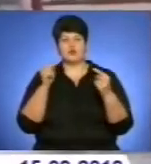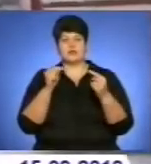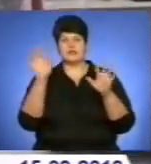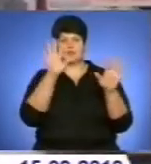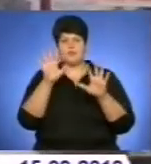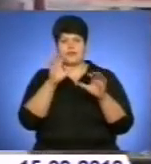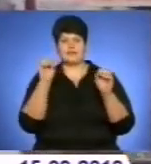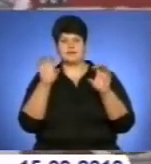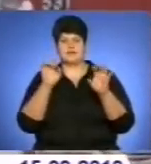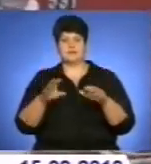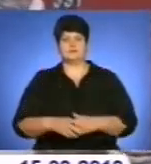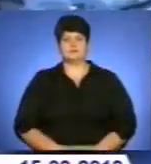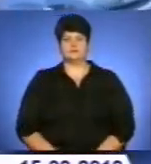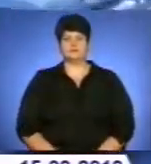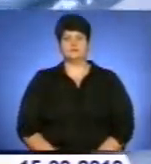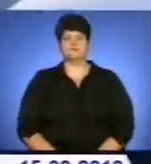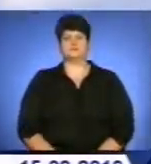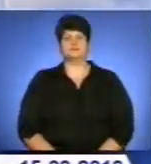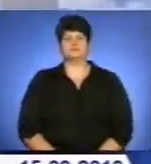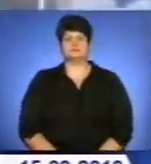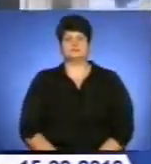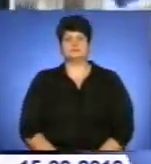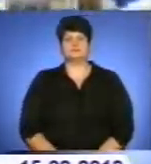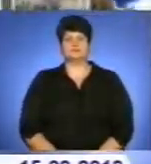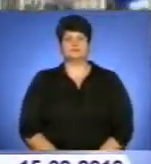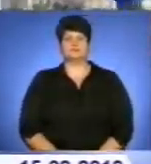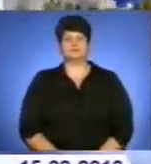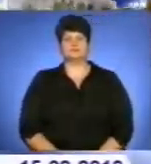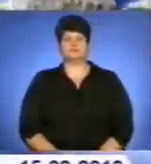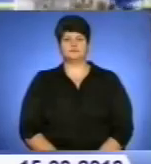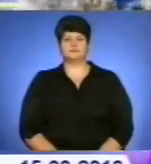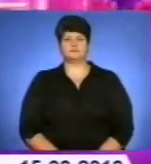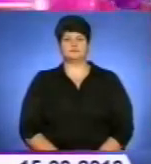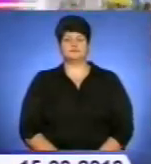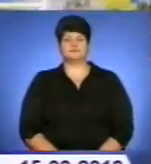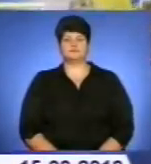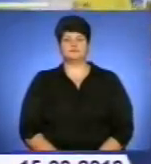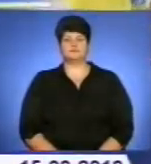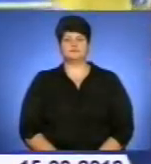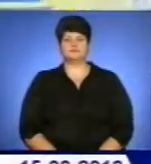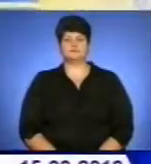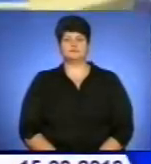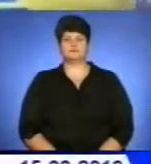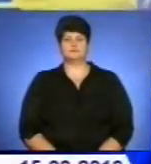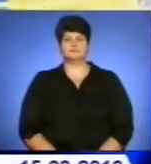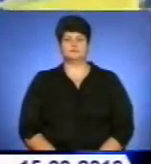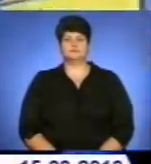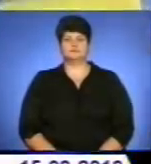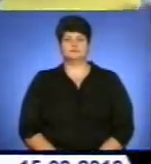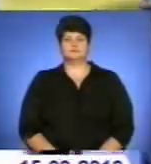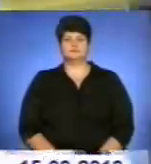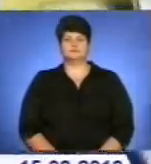попередження, знаючи, який зараз стан доріг. Умовах недостатньої видимості, туману, сильного снігопаду або дощу, водіям радять рухатися з